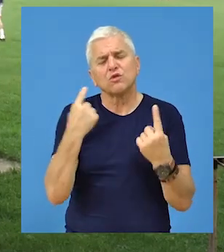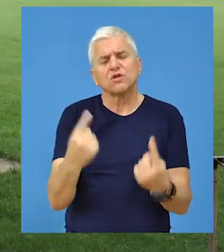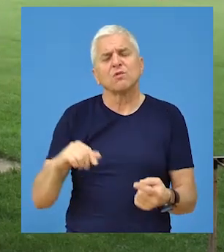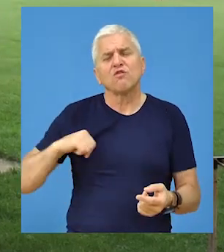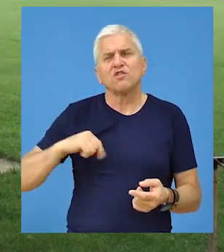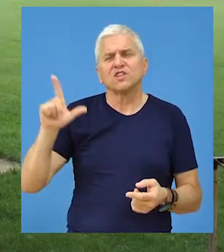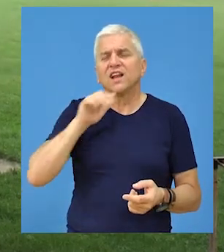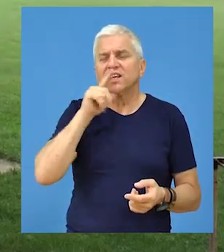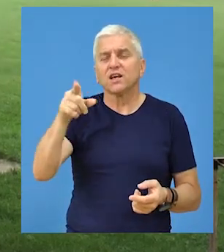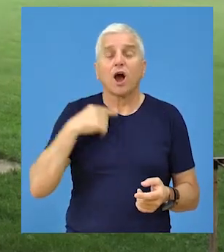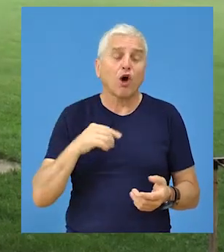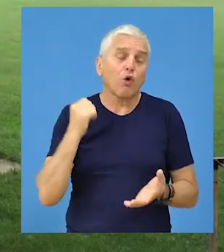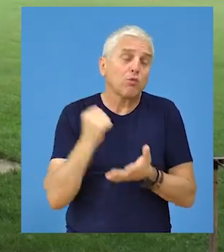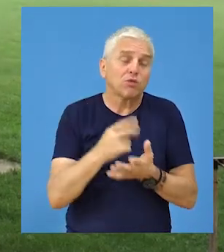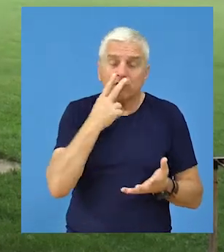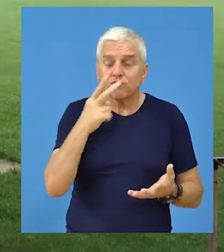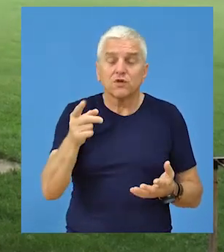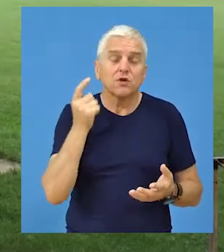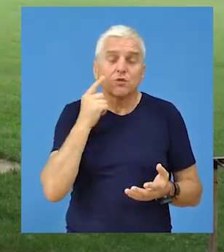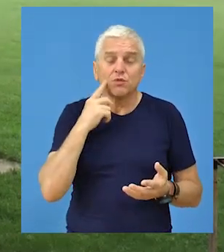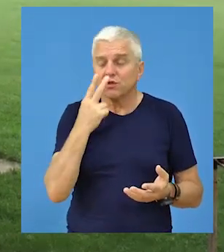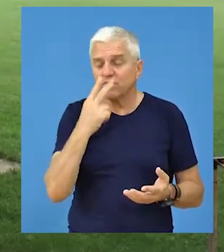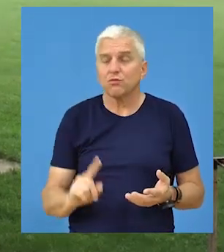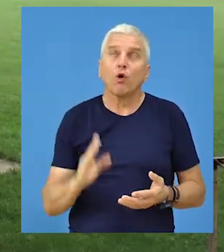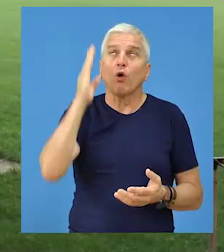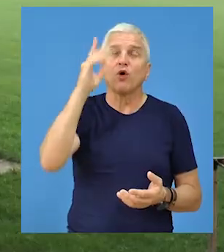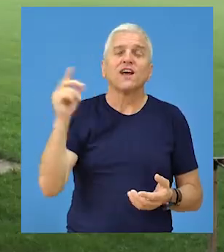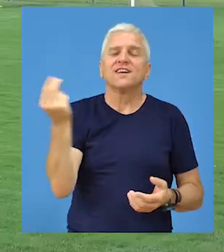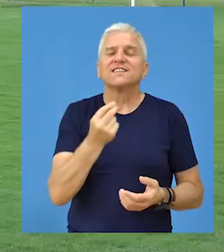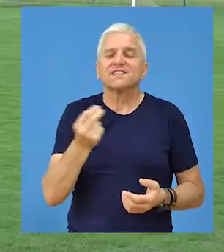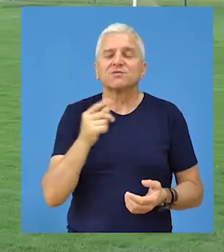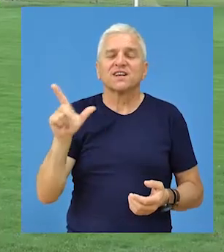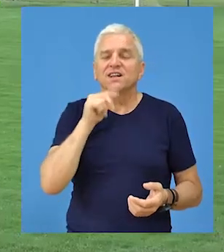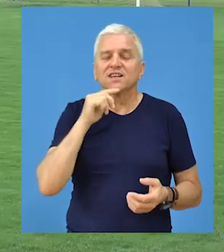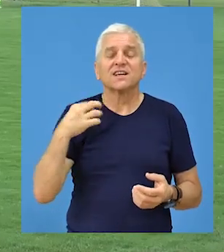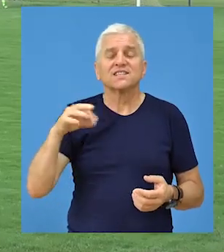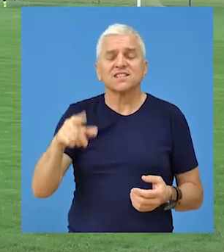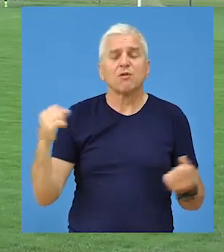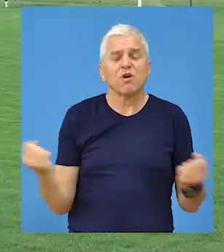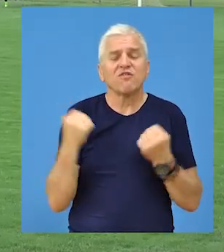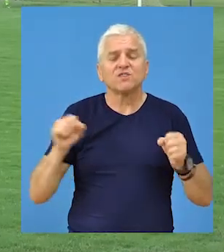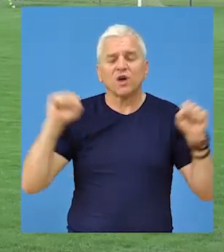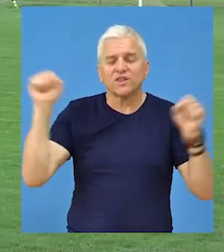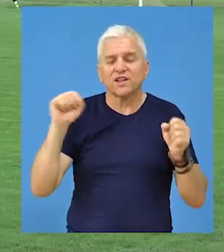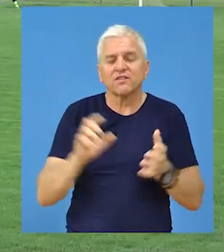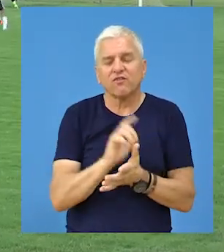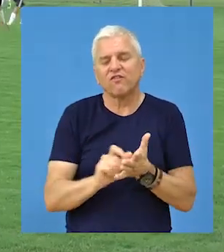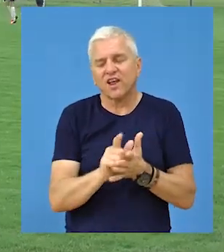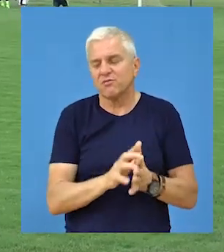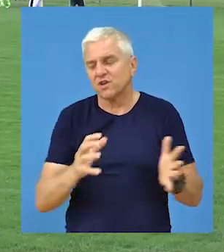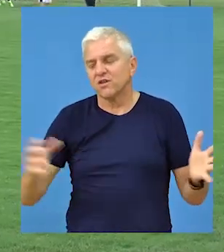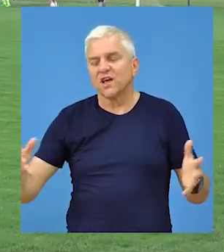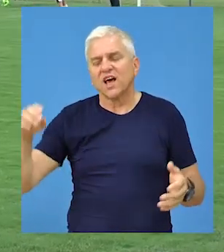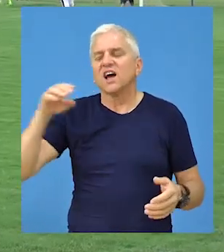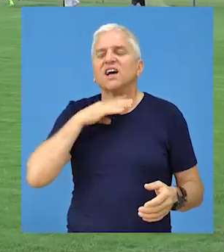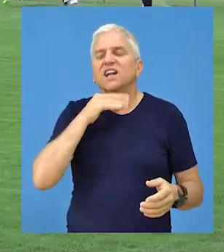Vojvodinskoj Ligi, pa ako nam se ukaže prilika, što da ne, se oprobamo i u Srpskoj Ligi. Što se tiče samih priprema i trenažnog procesa u narednom